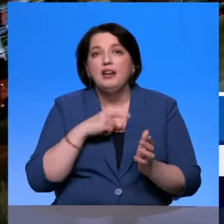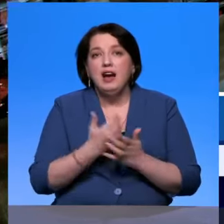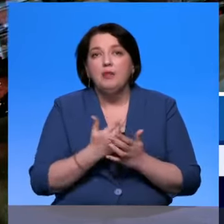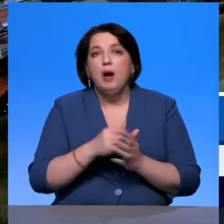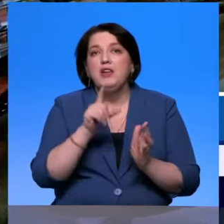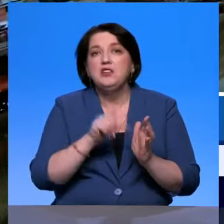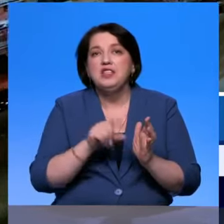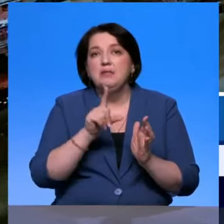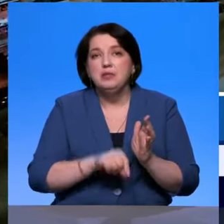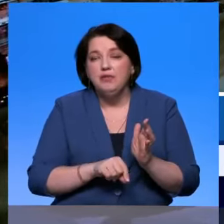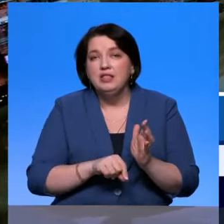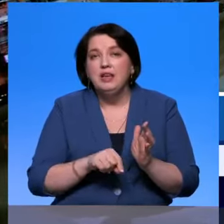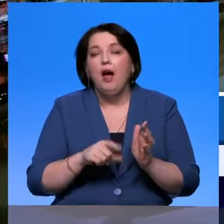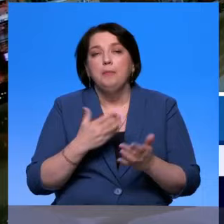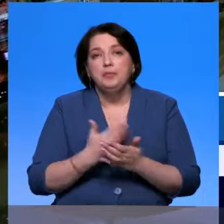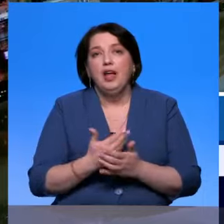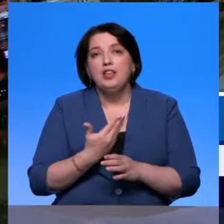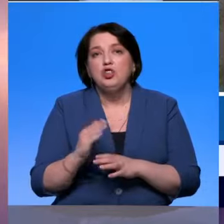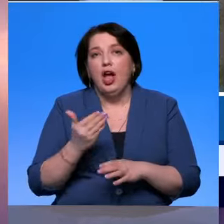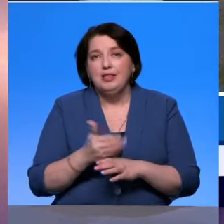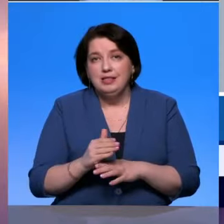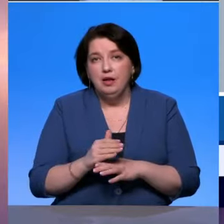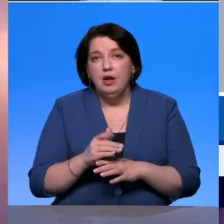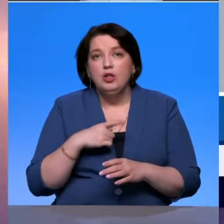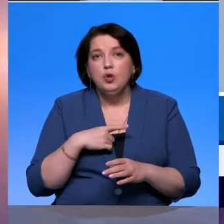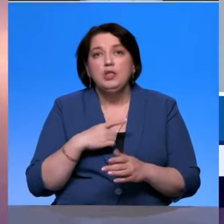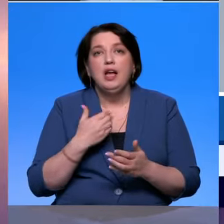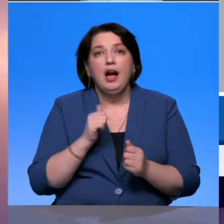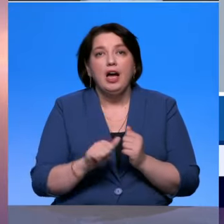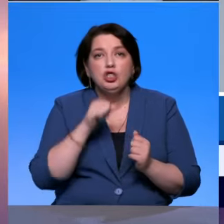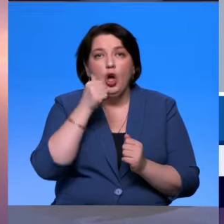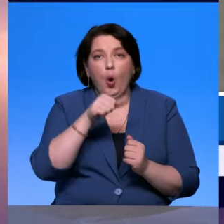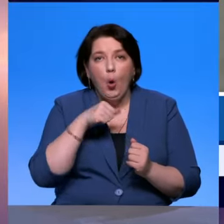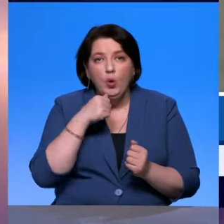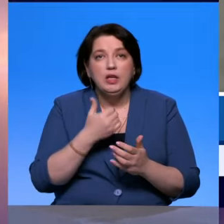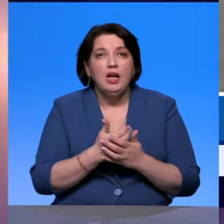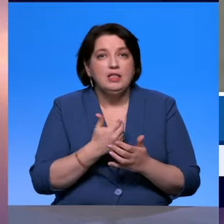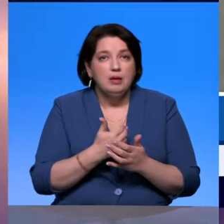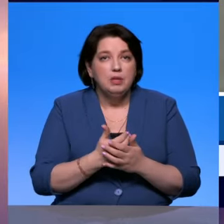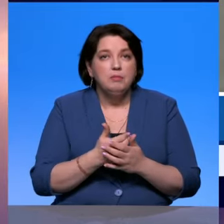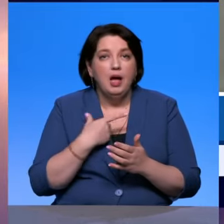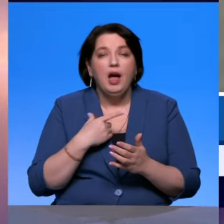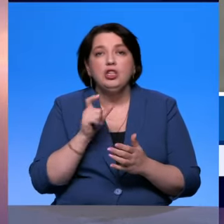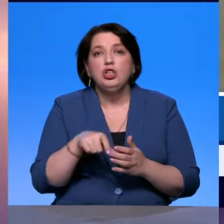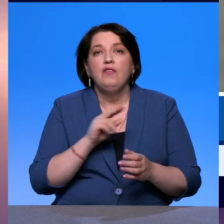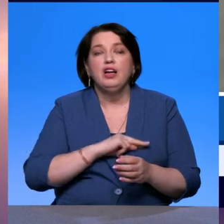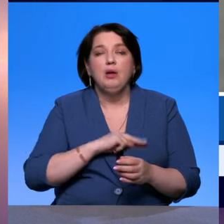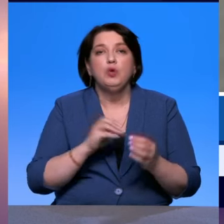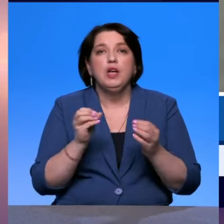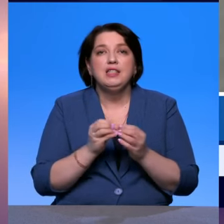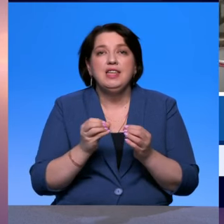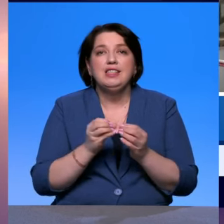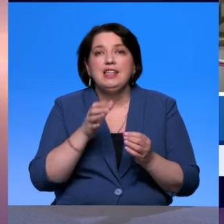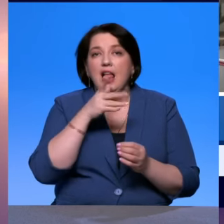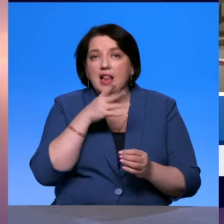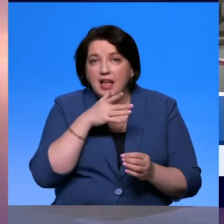допустим, отработал 10 лет, каждый год списывается по 10%, всего списалось 100%. Вот это, наверное, тоже была бы